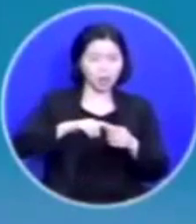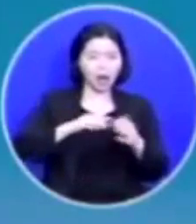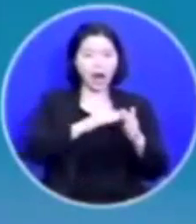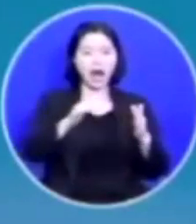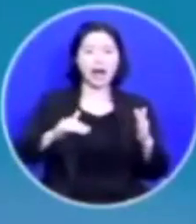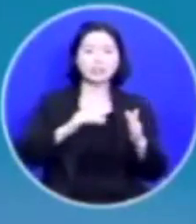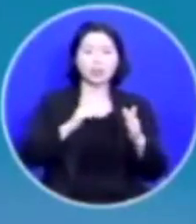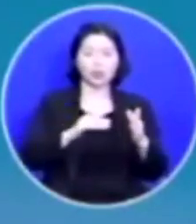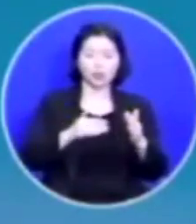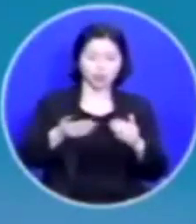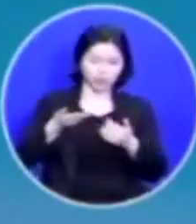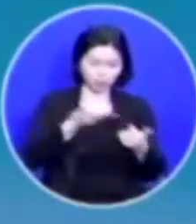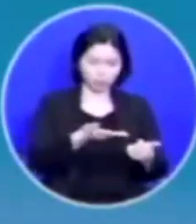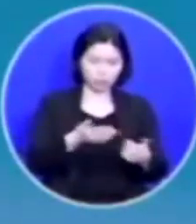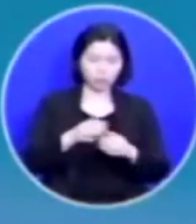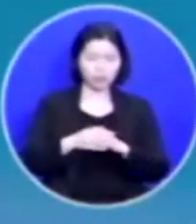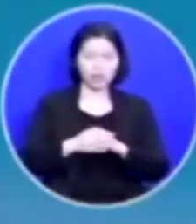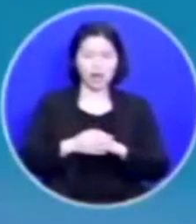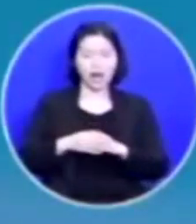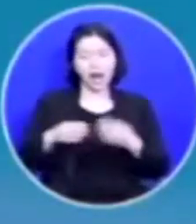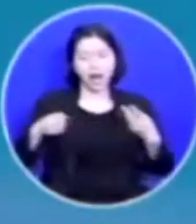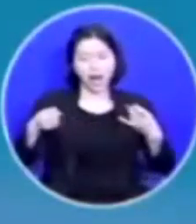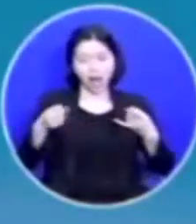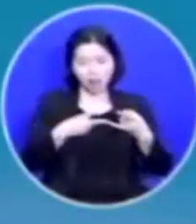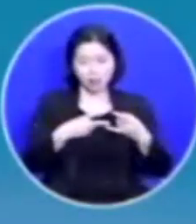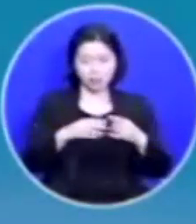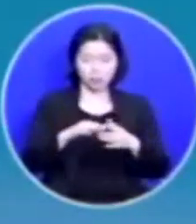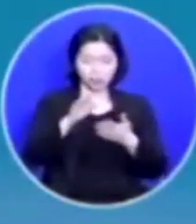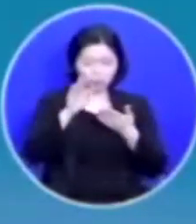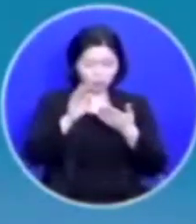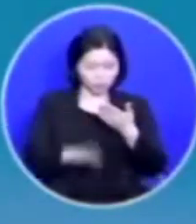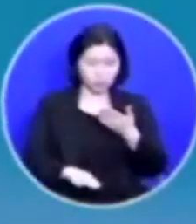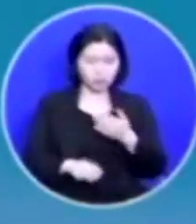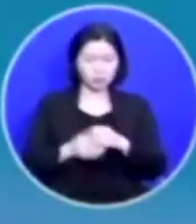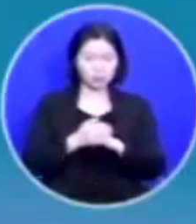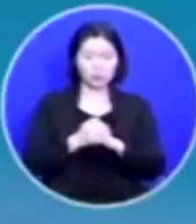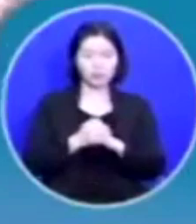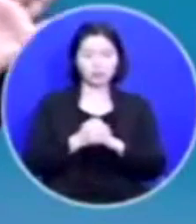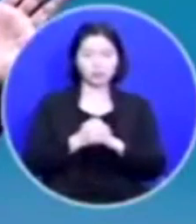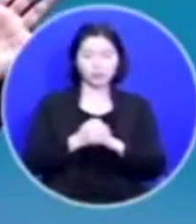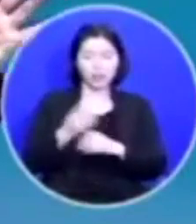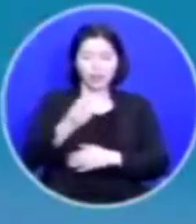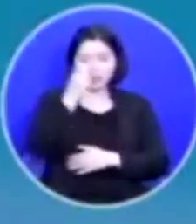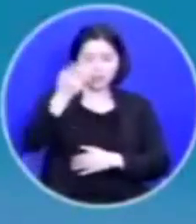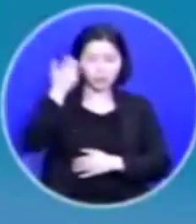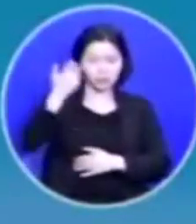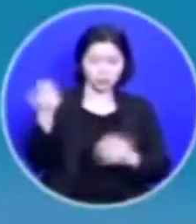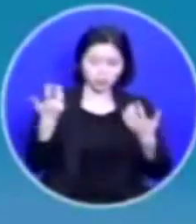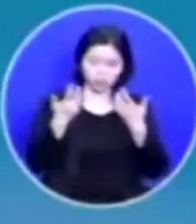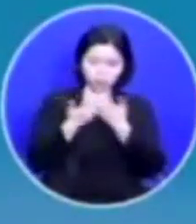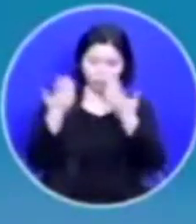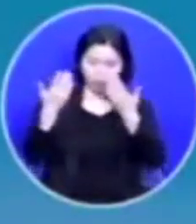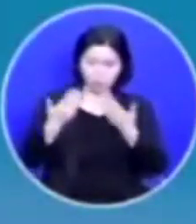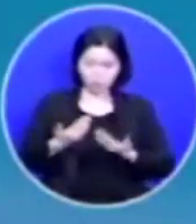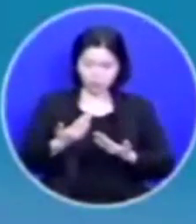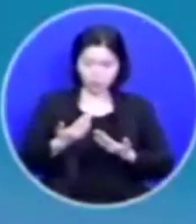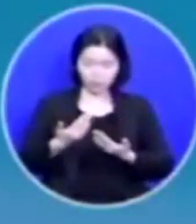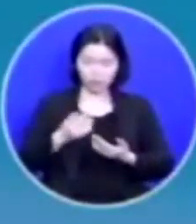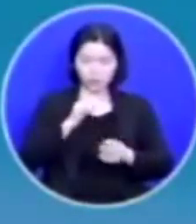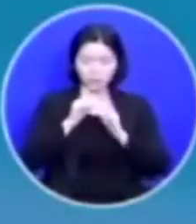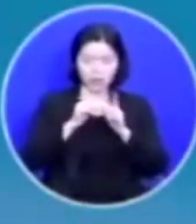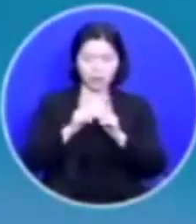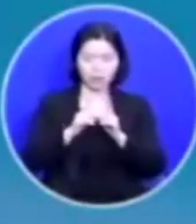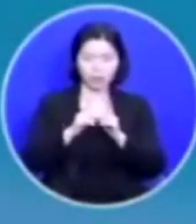에베소서 5장 18절 이하부터 내려보면 성령으로 충만함을 받으라고 하시고는 제일 먼저